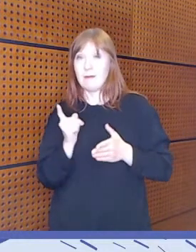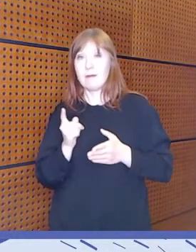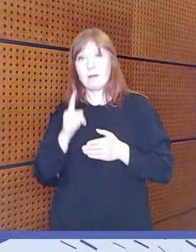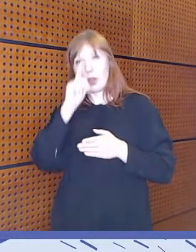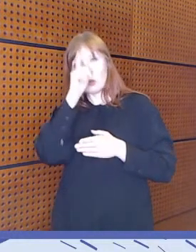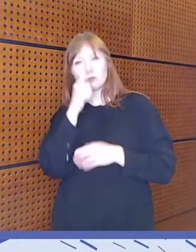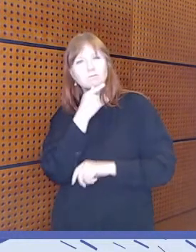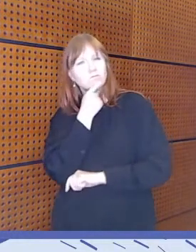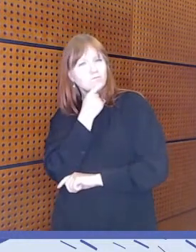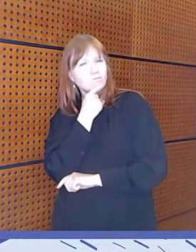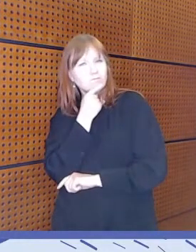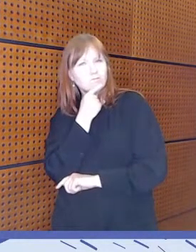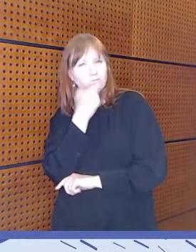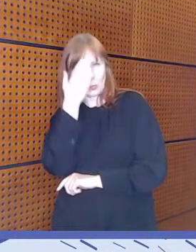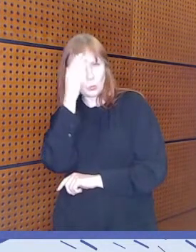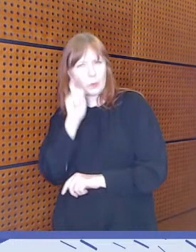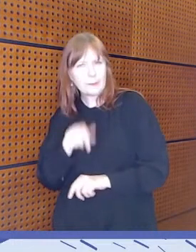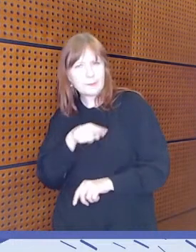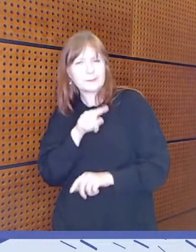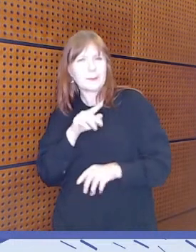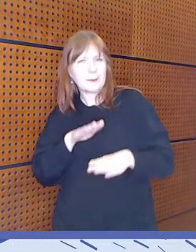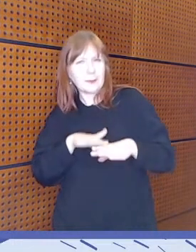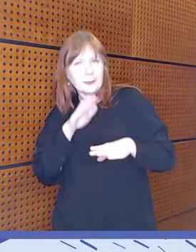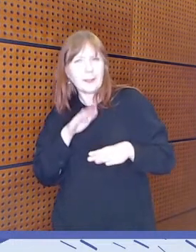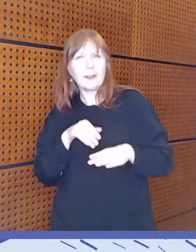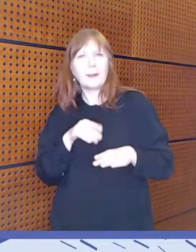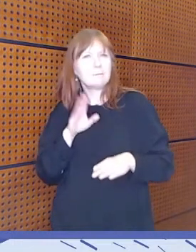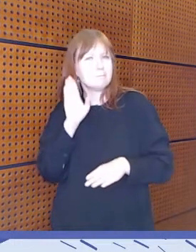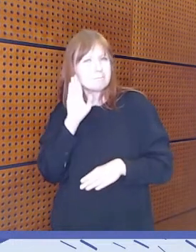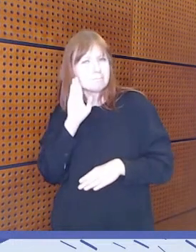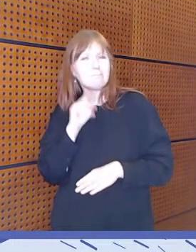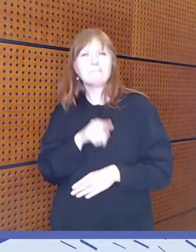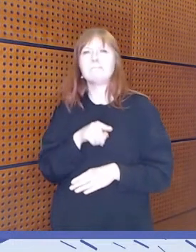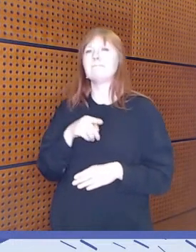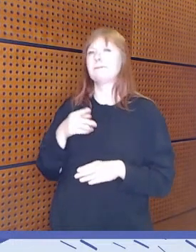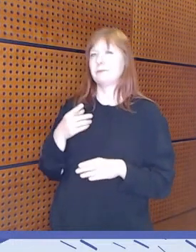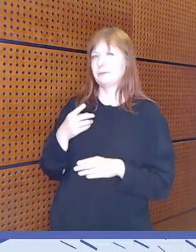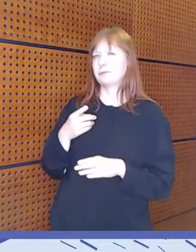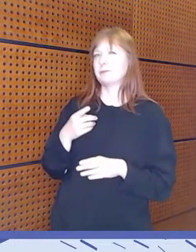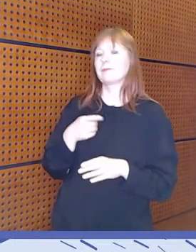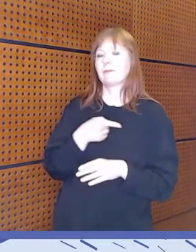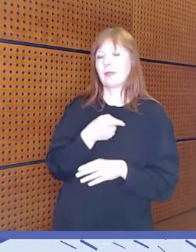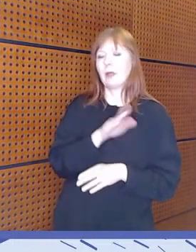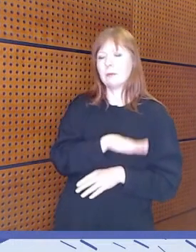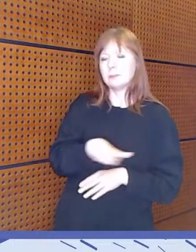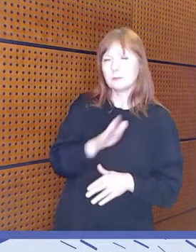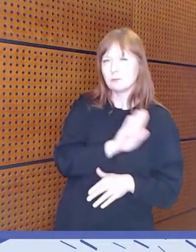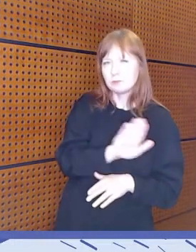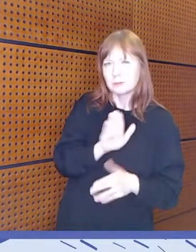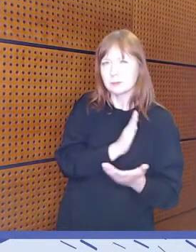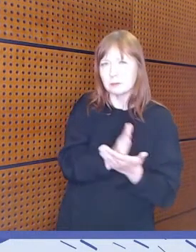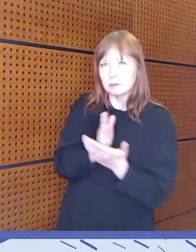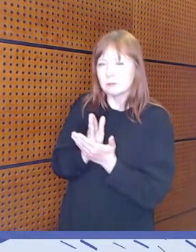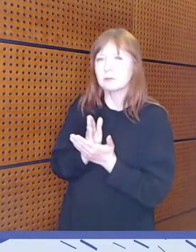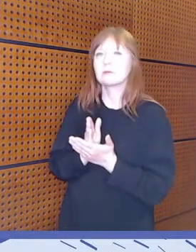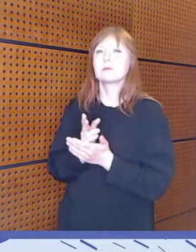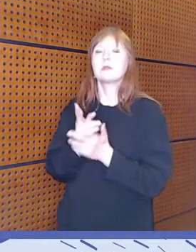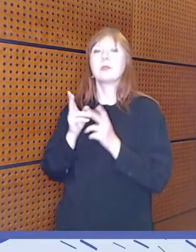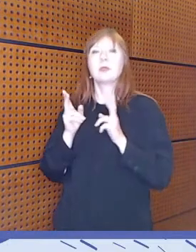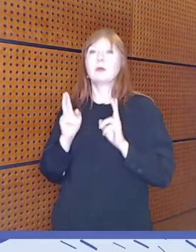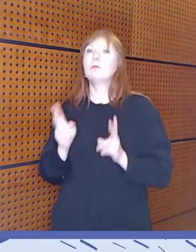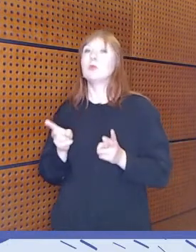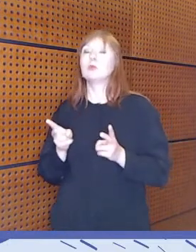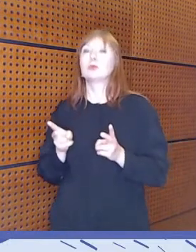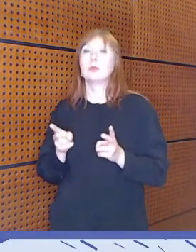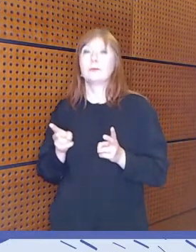herkällä korvalla sensitiivisenä kuulemassa asioita. Ja myöskin ehkä